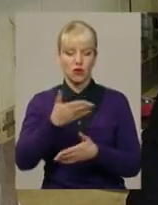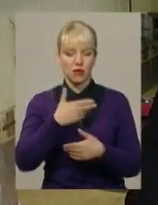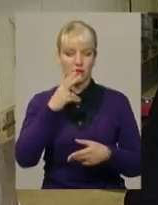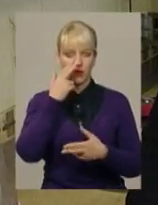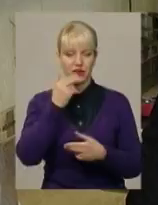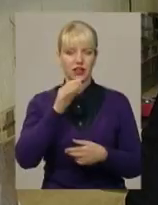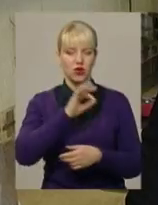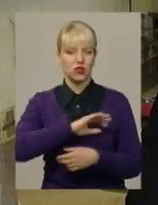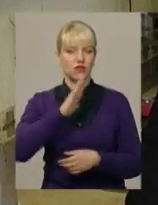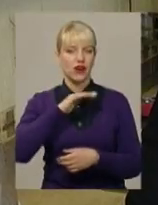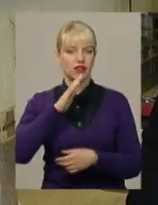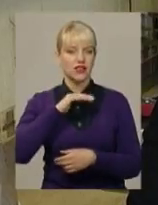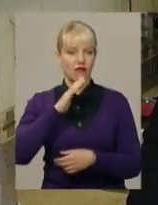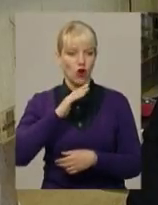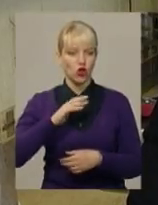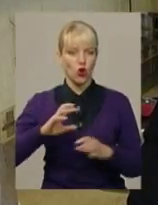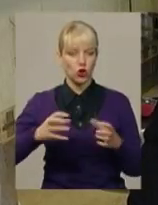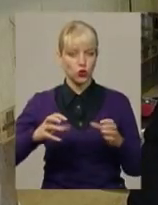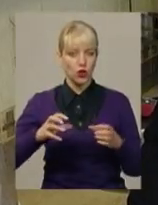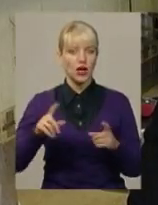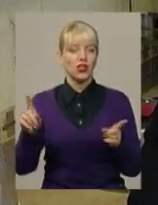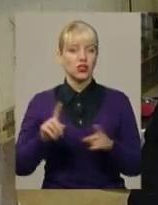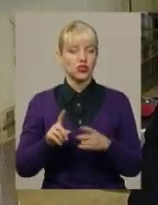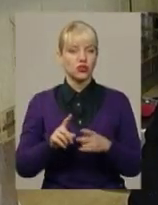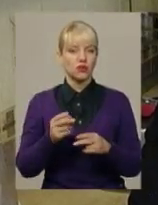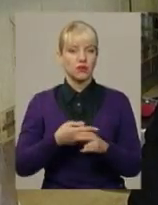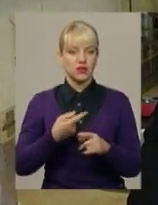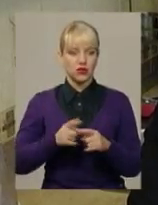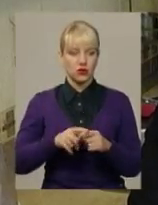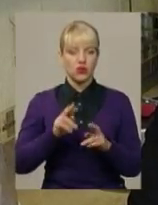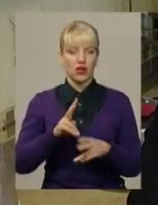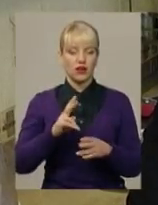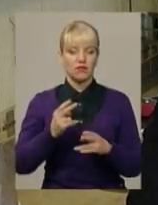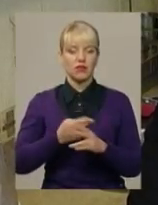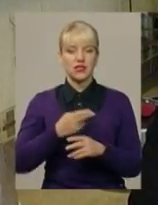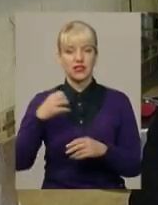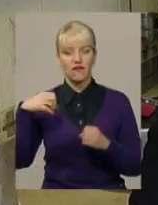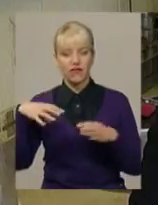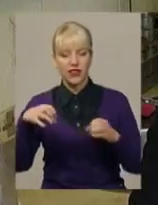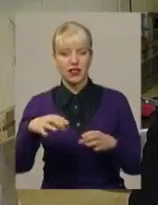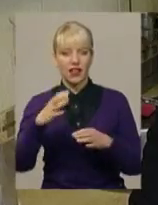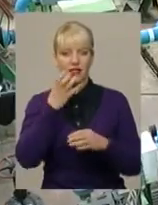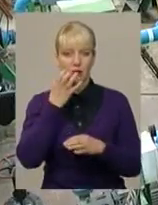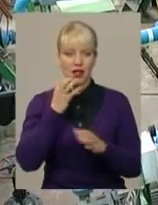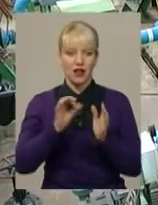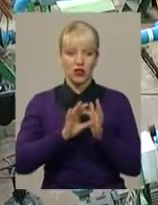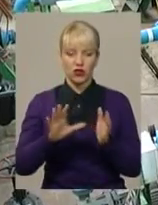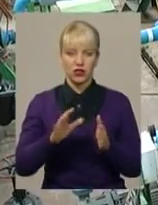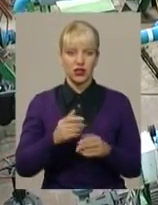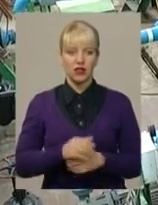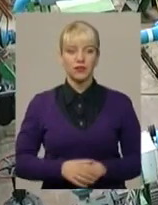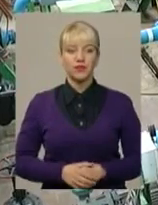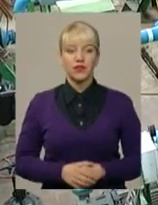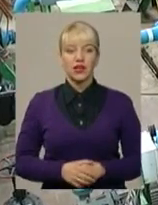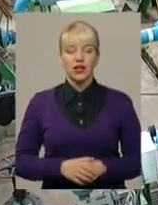водою, що без цього вже, скажімо так, без світла, без тепла, без електроенергії. Директор місцевого